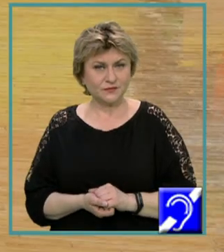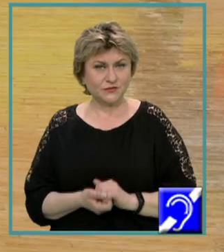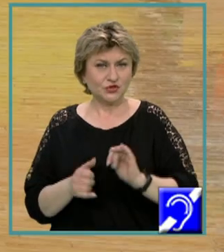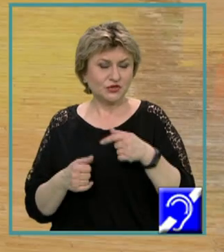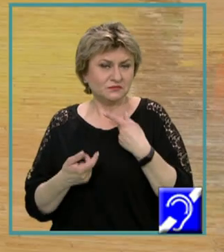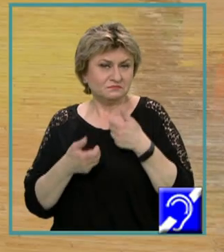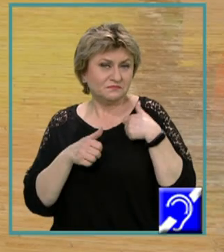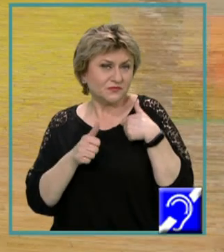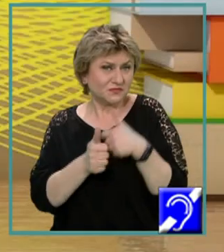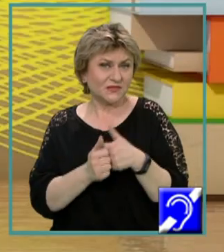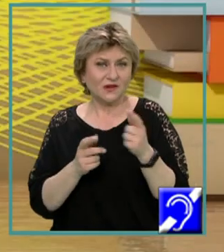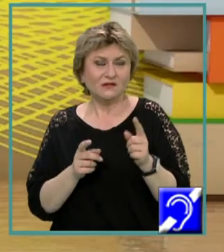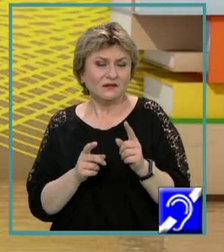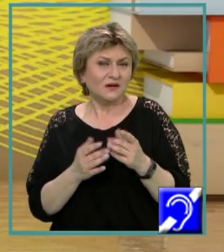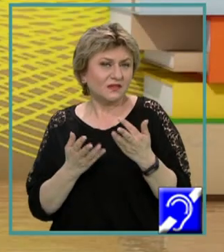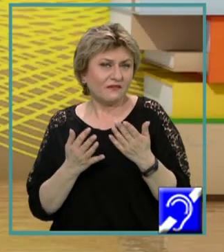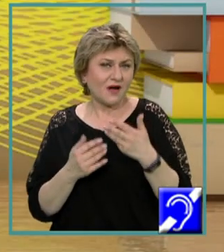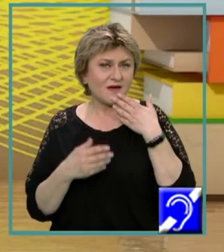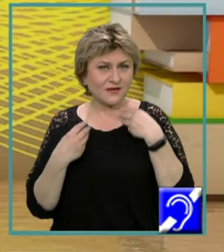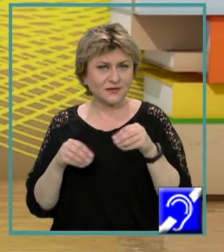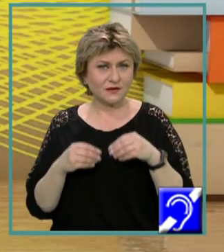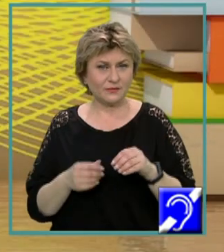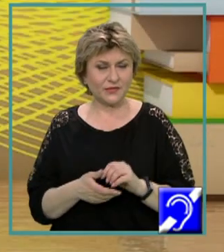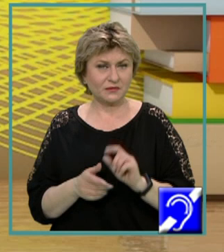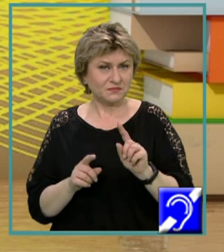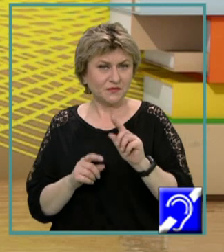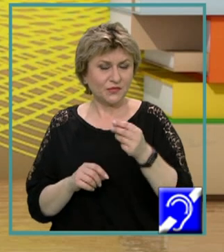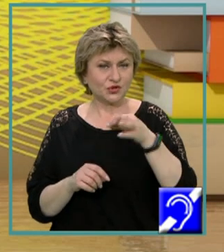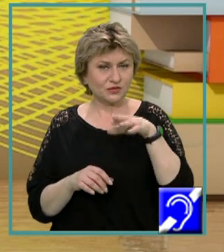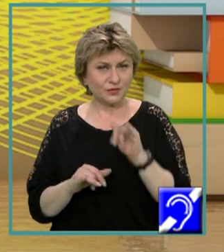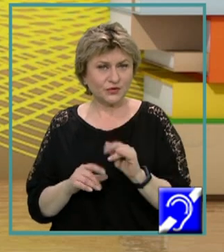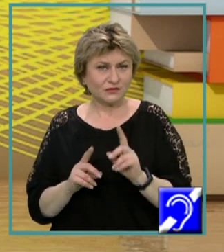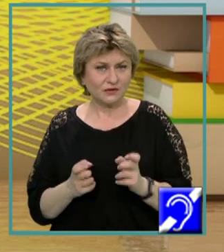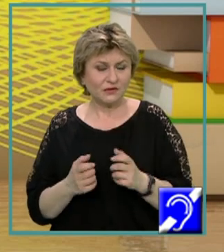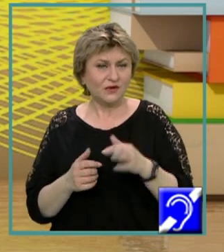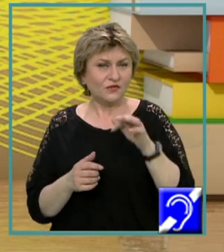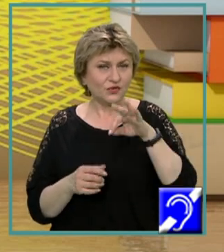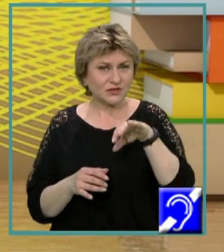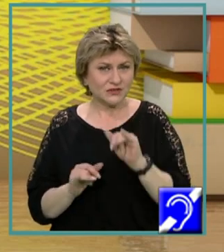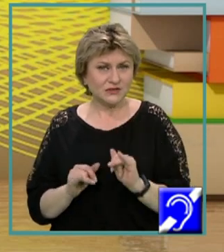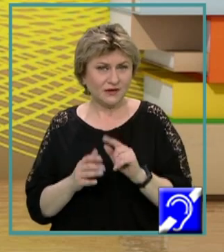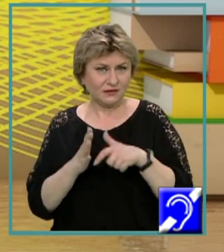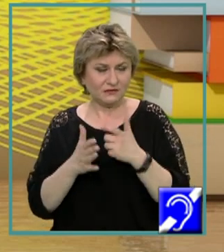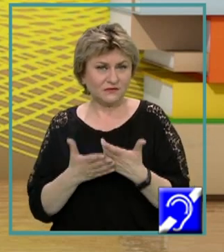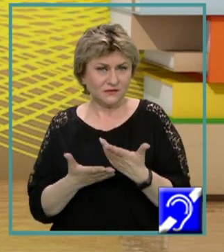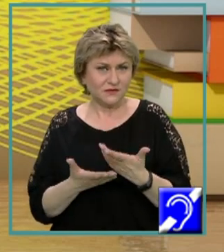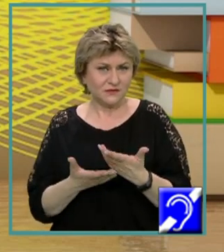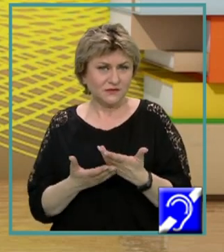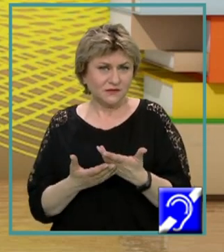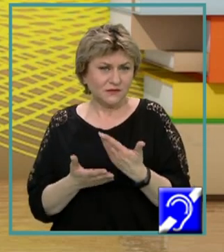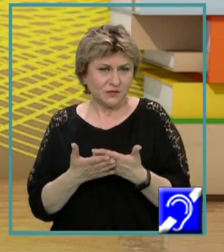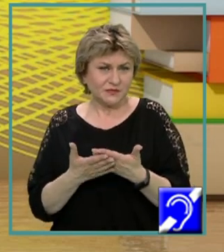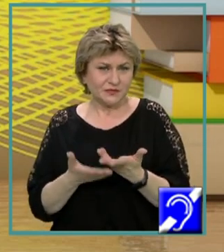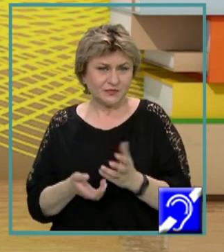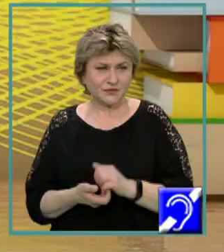urmărim câteva exemple ale unor prototipuri de funcții din C, respectiv